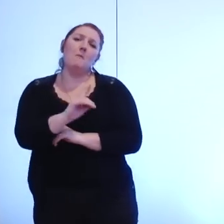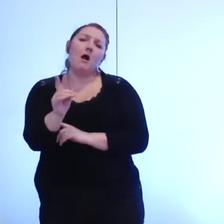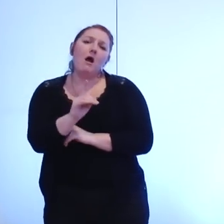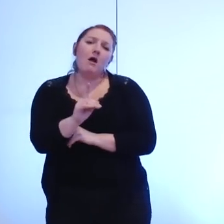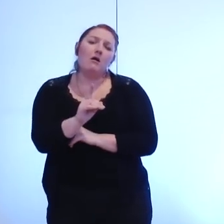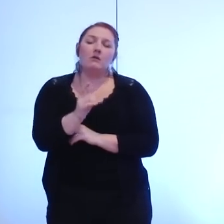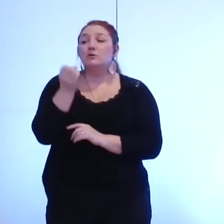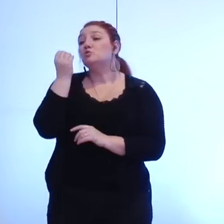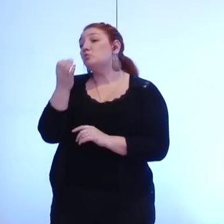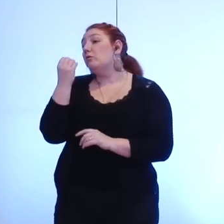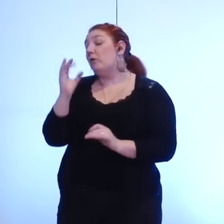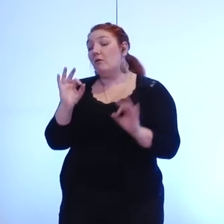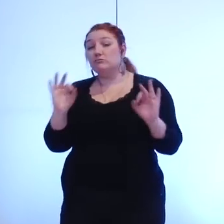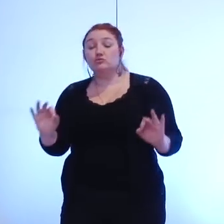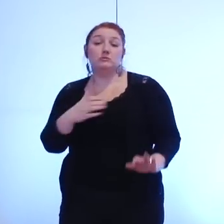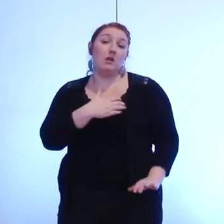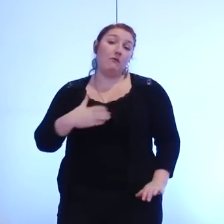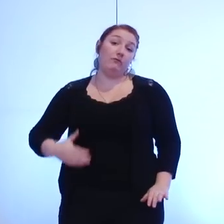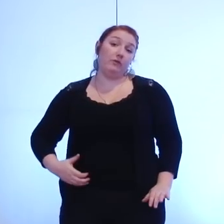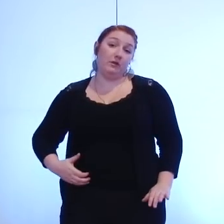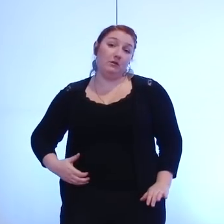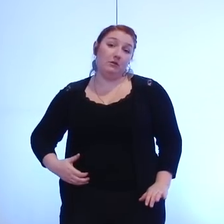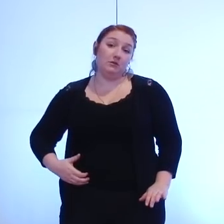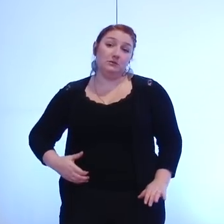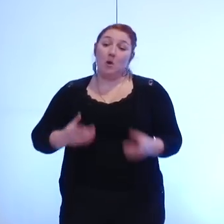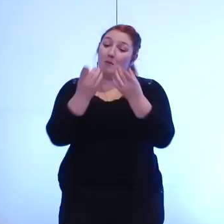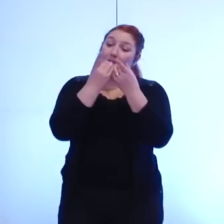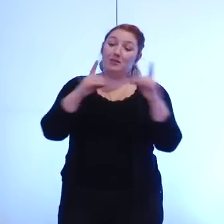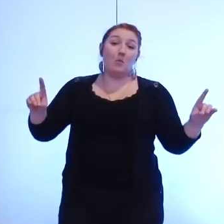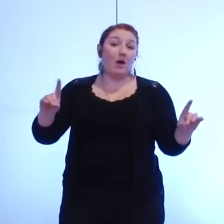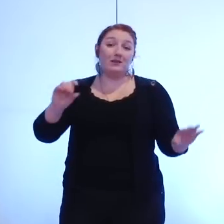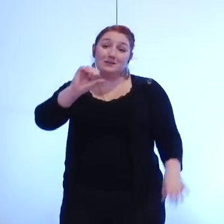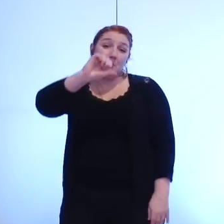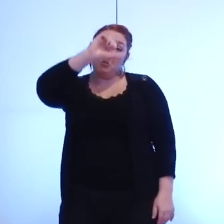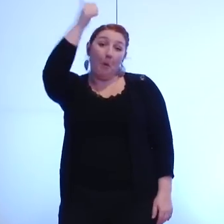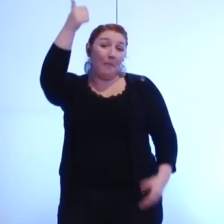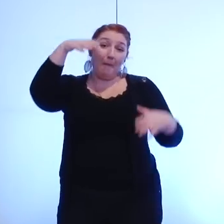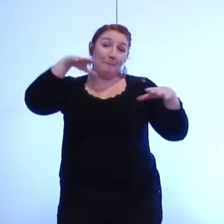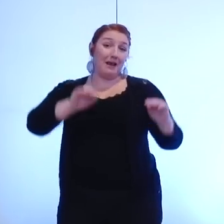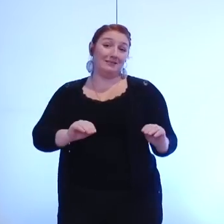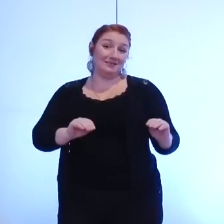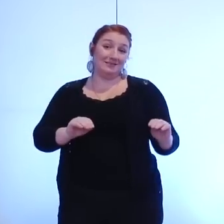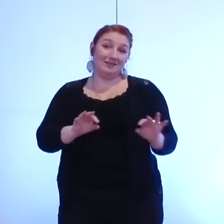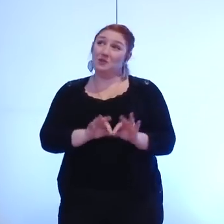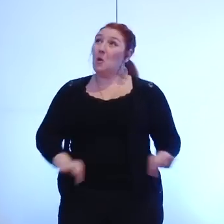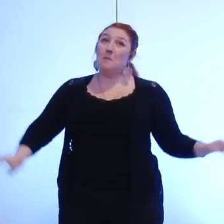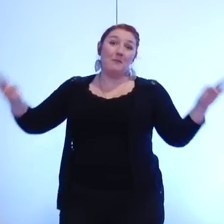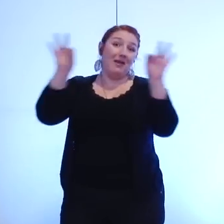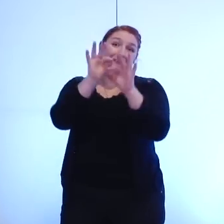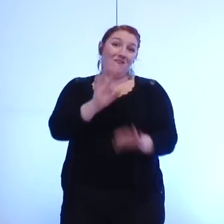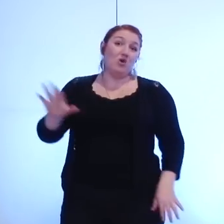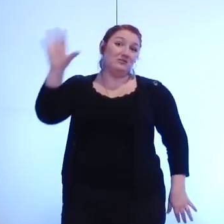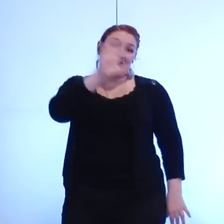dirais la première cellule démocratique de notre pays co